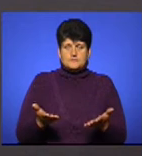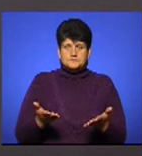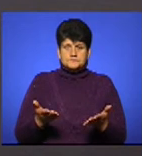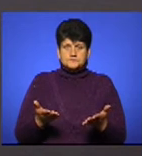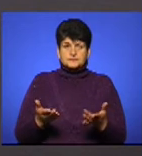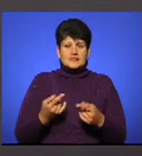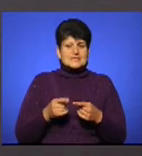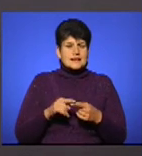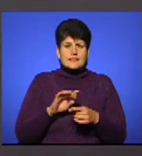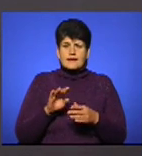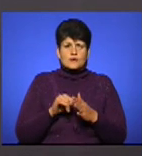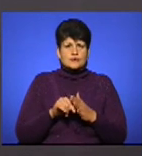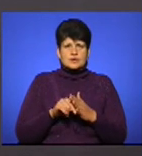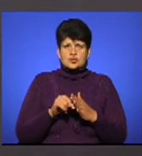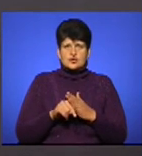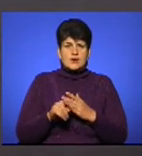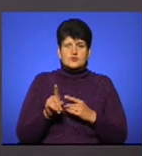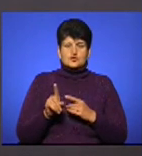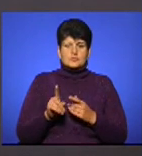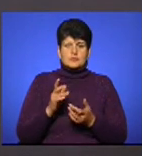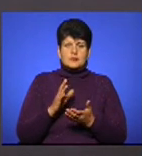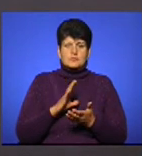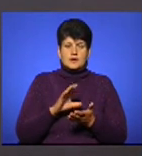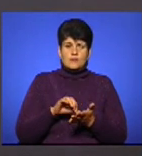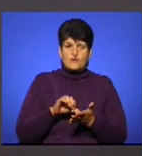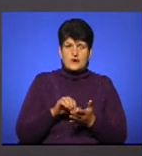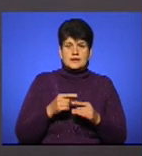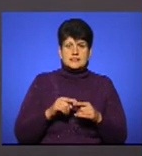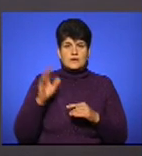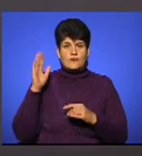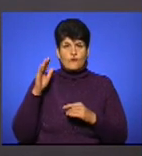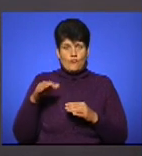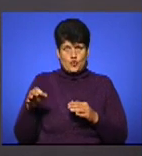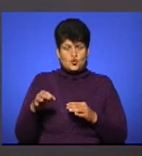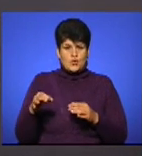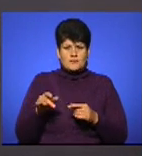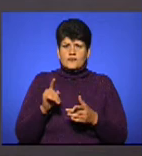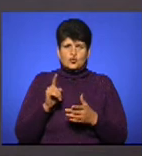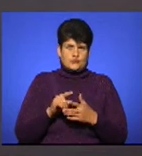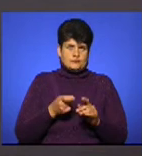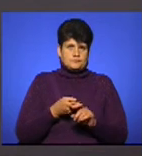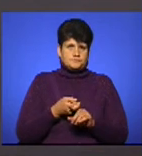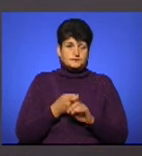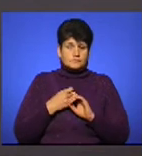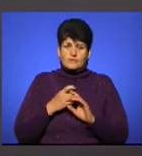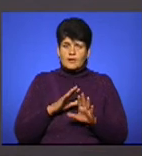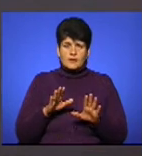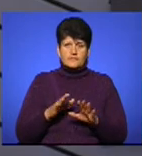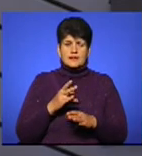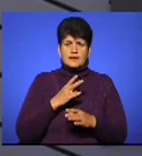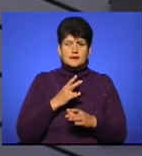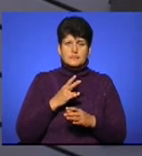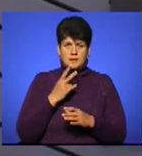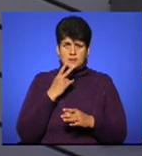Це не означає, що при перебуванні біля цієї водойми ви обов'язково інфікуєтесь. Ми бачили з цього